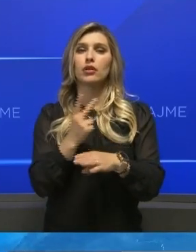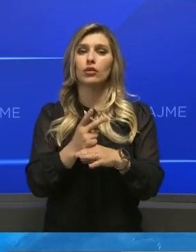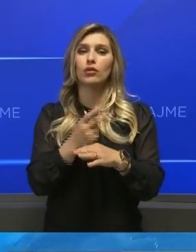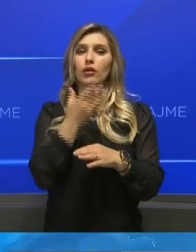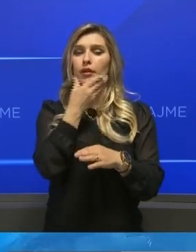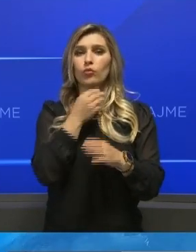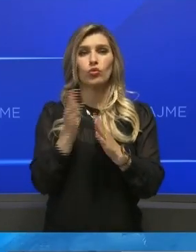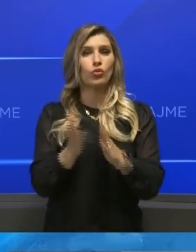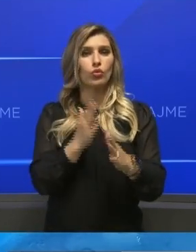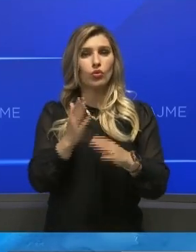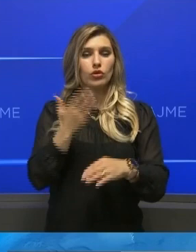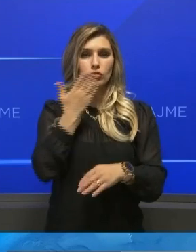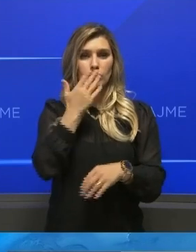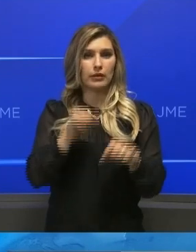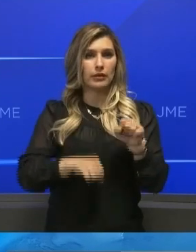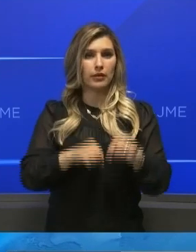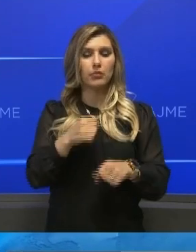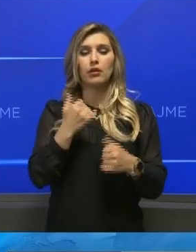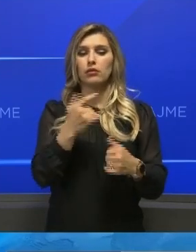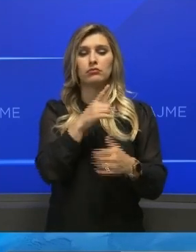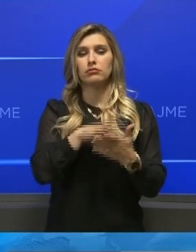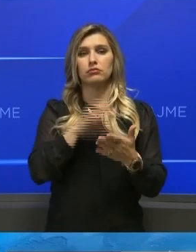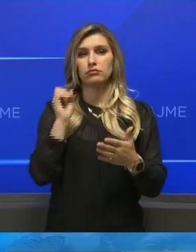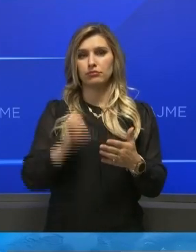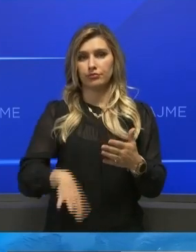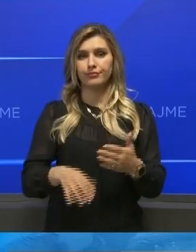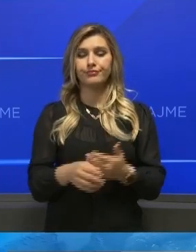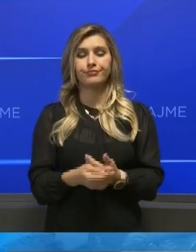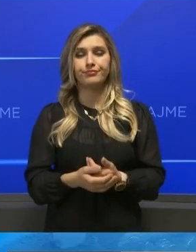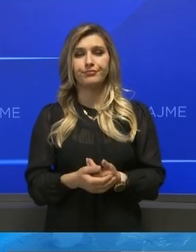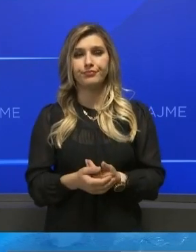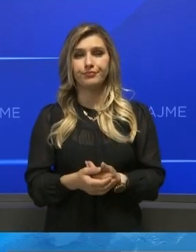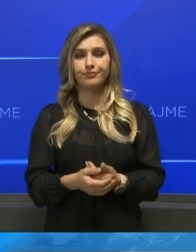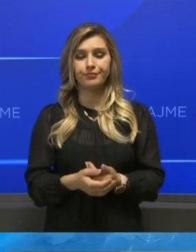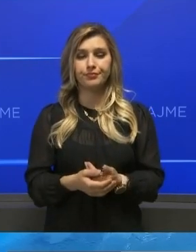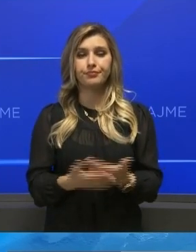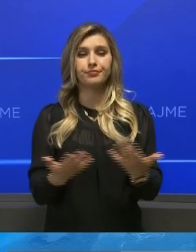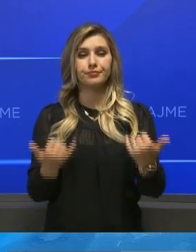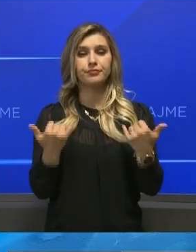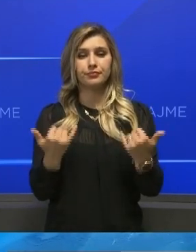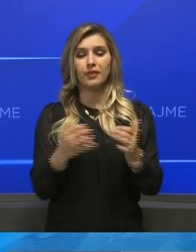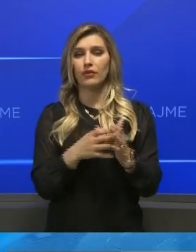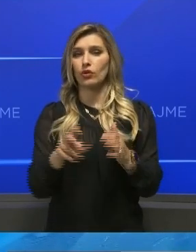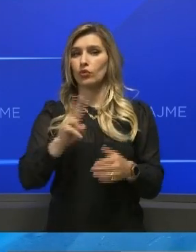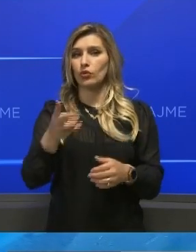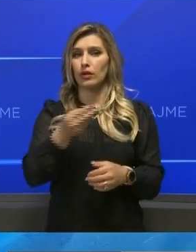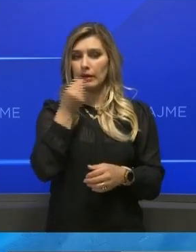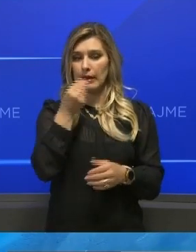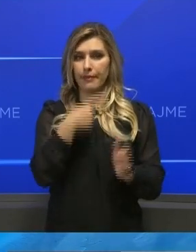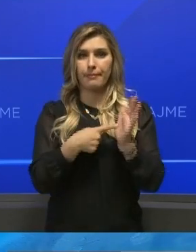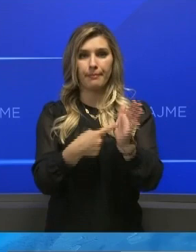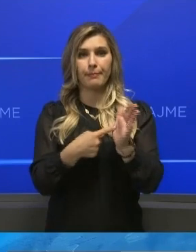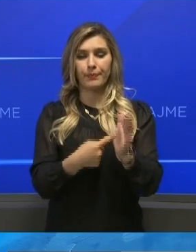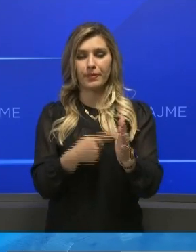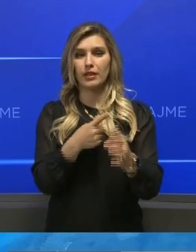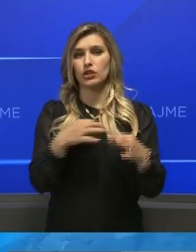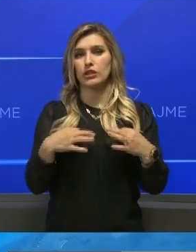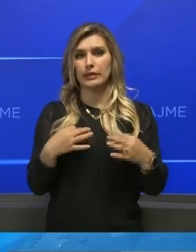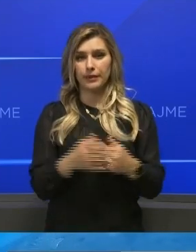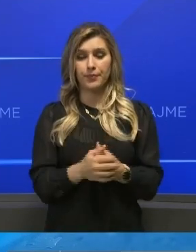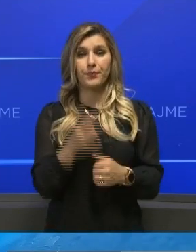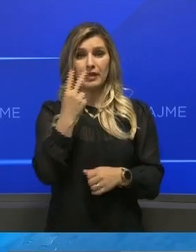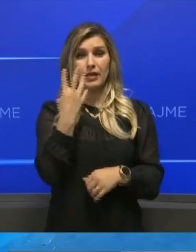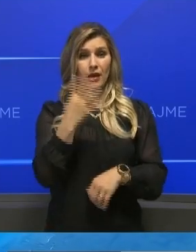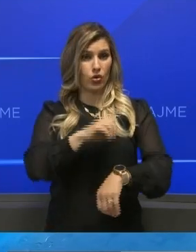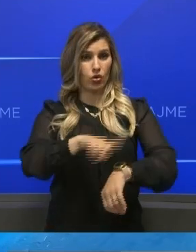shkollat nuk a kaluar në seancën e sot me të kuvendit Kosovës. E ne të ndëruar shikues e vazhdojmë edicionin me informacionin nga shëndecia në